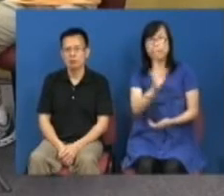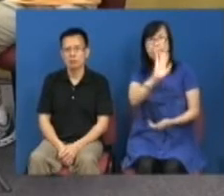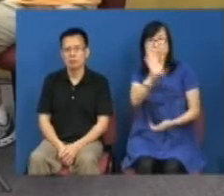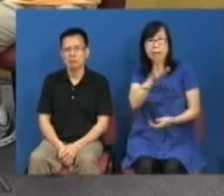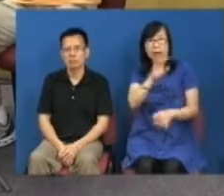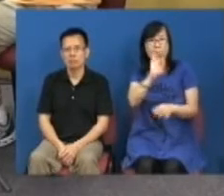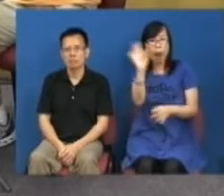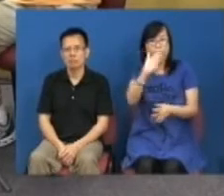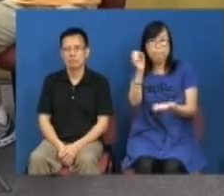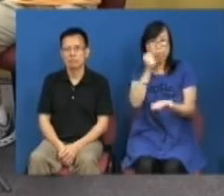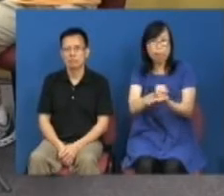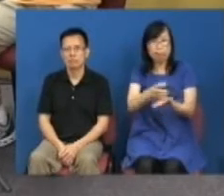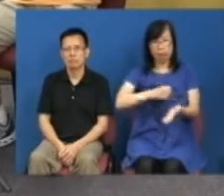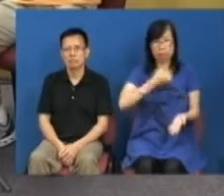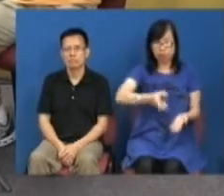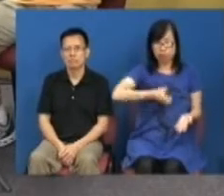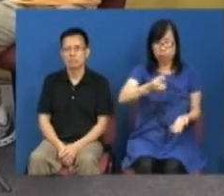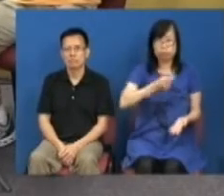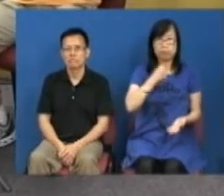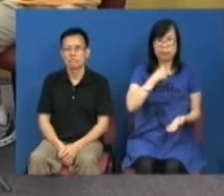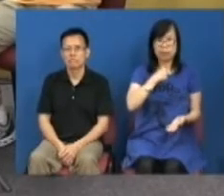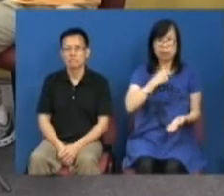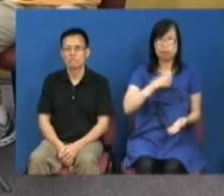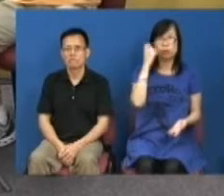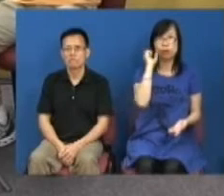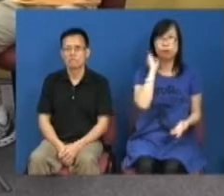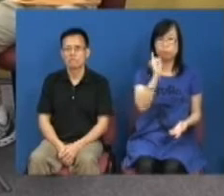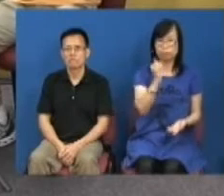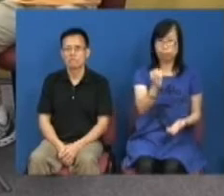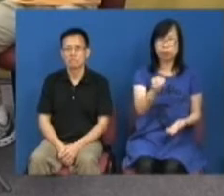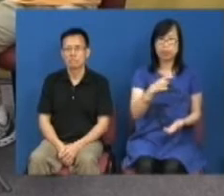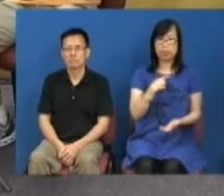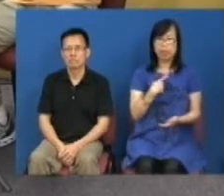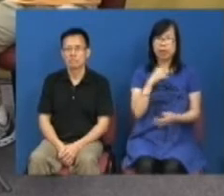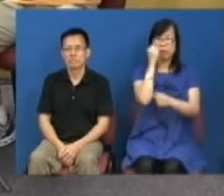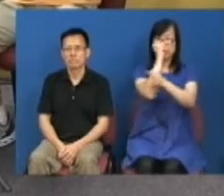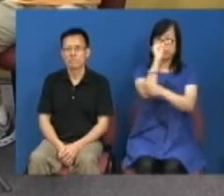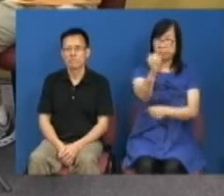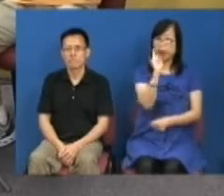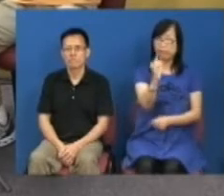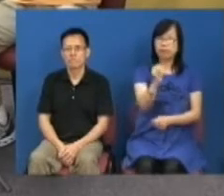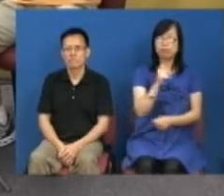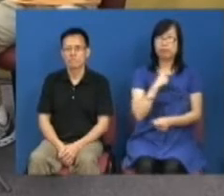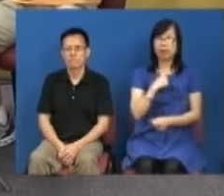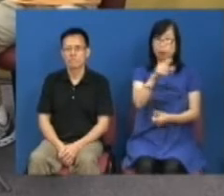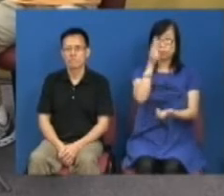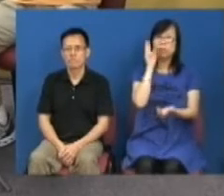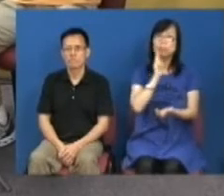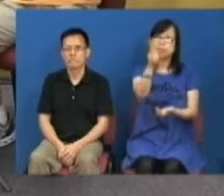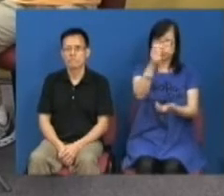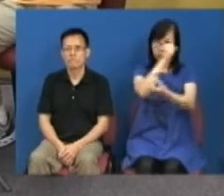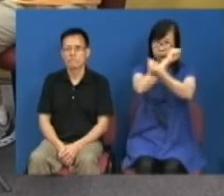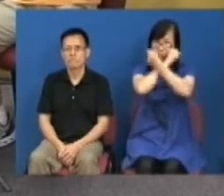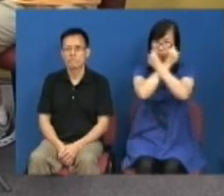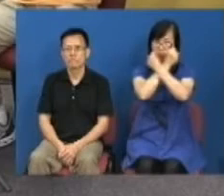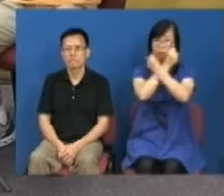你无牌筹款可能是有些罚款的刑罚这是在刑事甚至是可以判处监禁这是